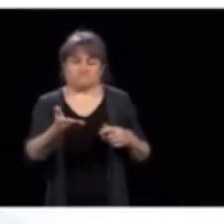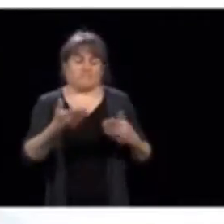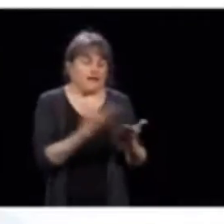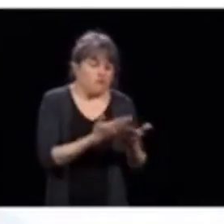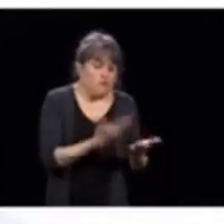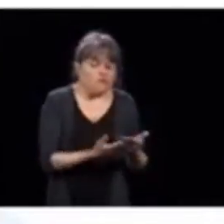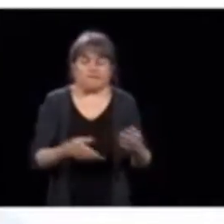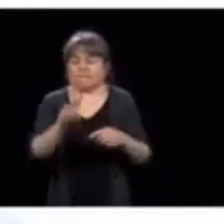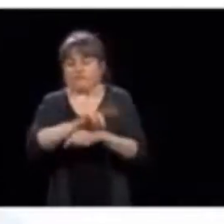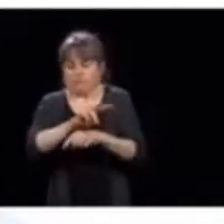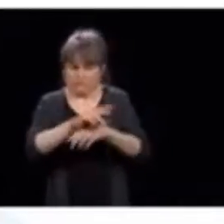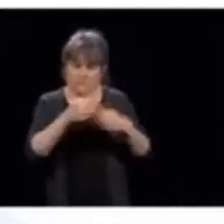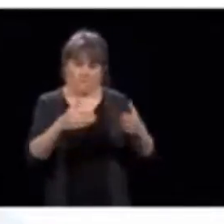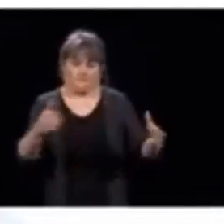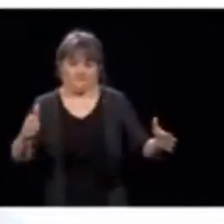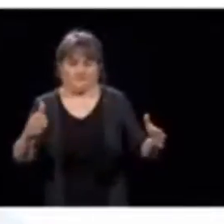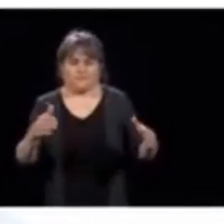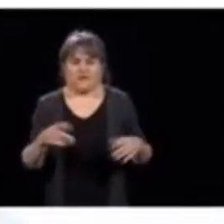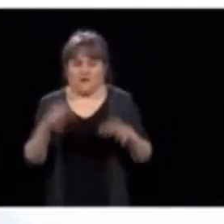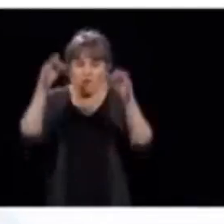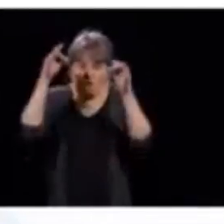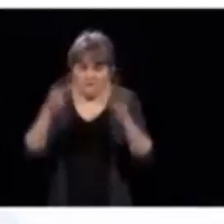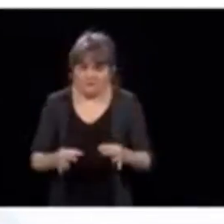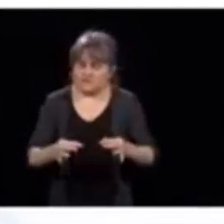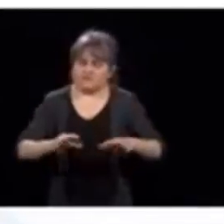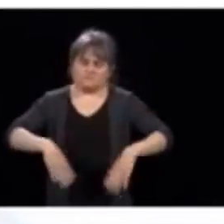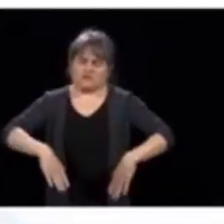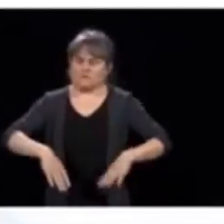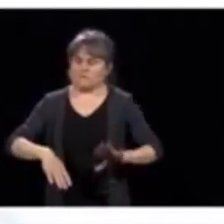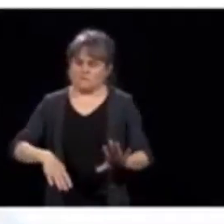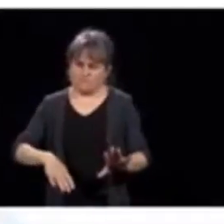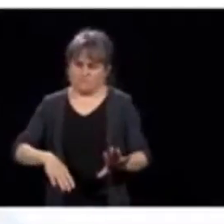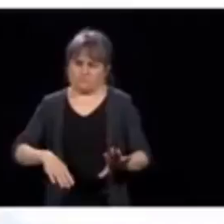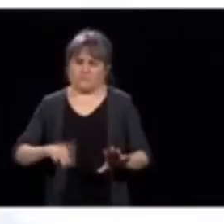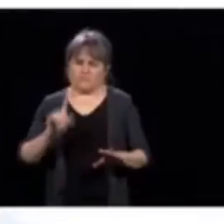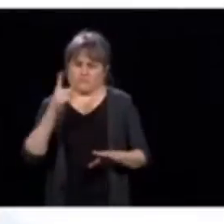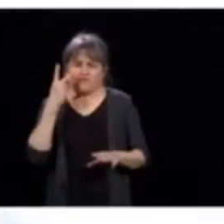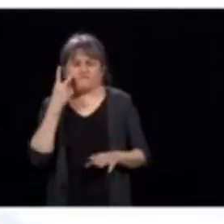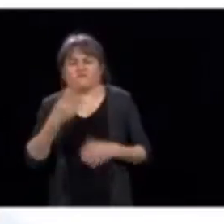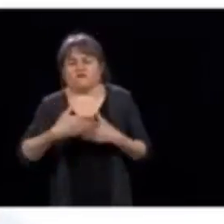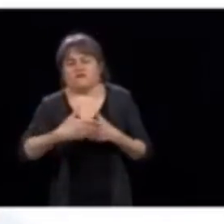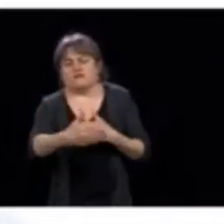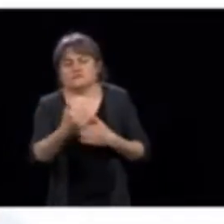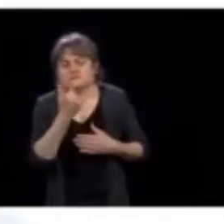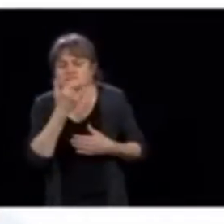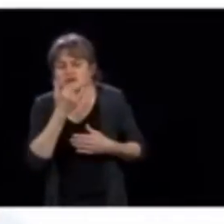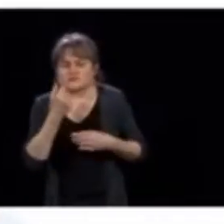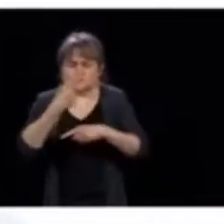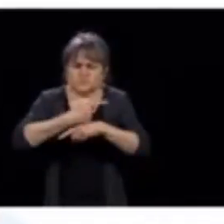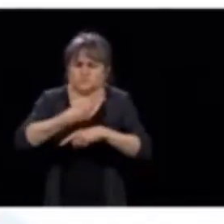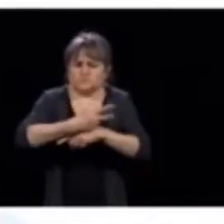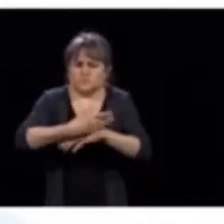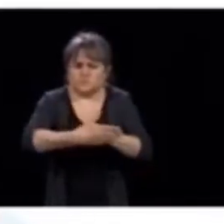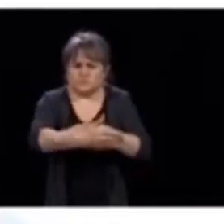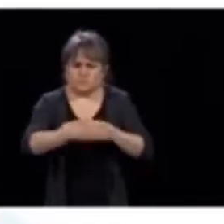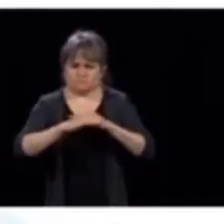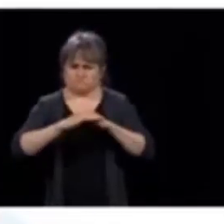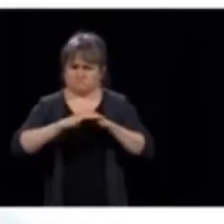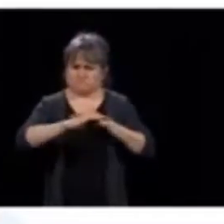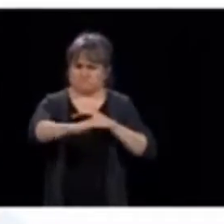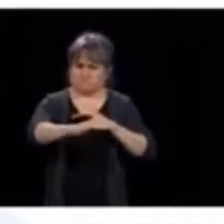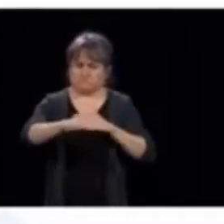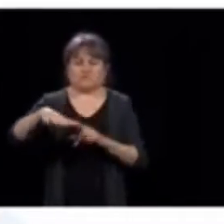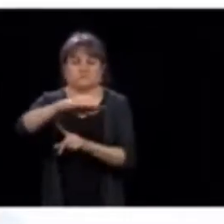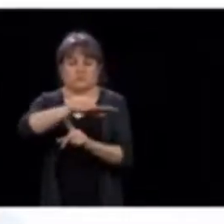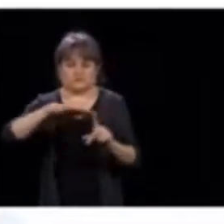écoles. Mais il n rien de décidé encore. On veut s'assurer pendant encore un certain nombre de jours que la situation reste